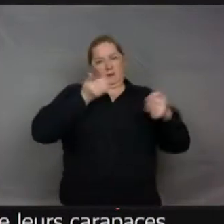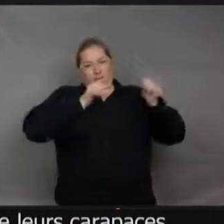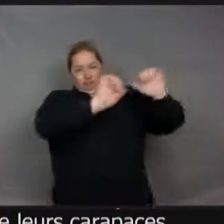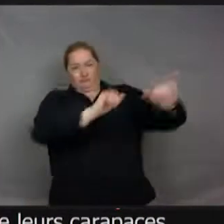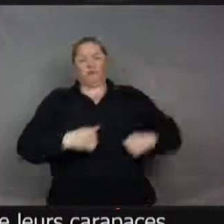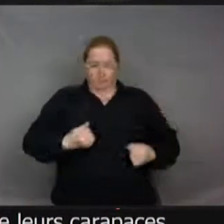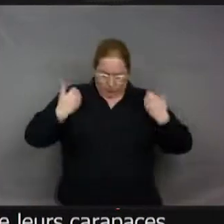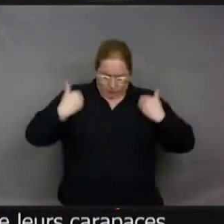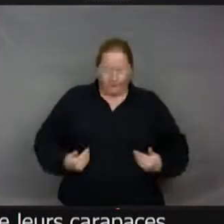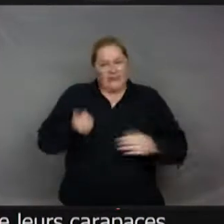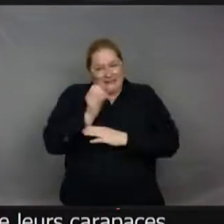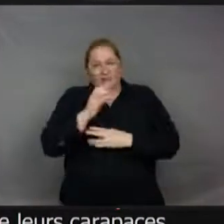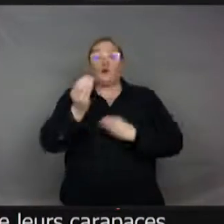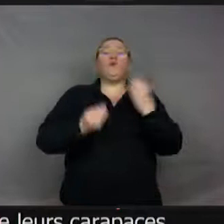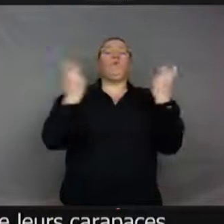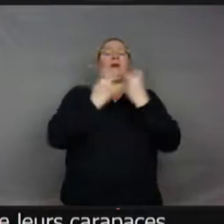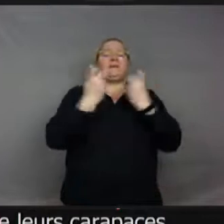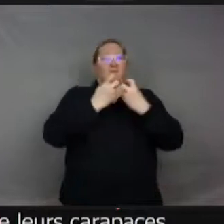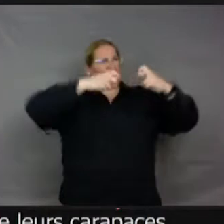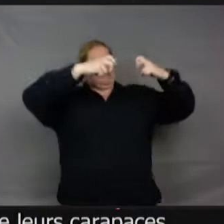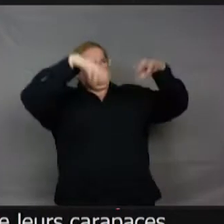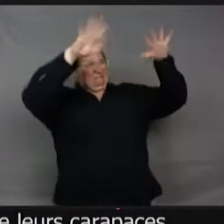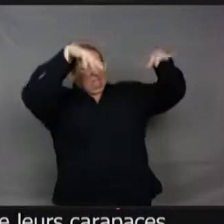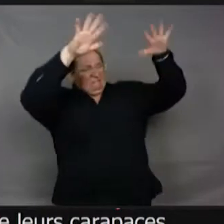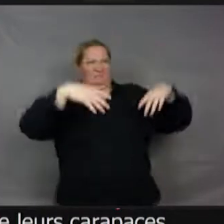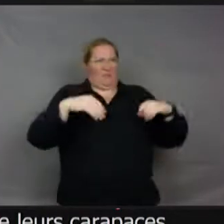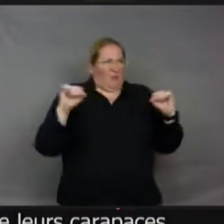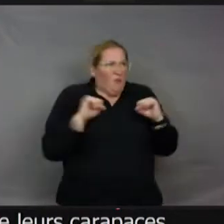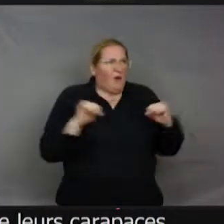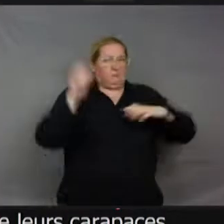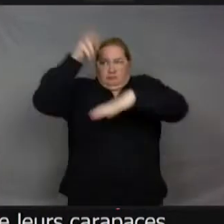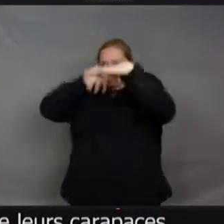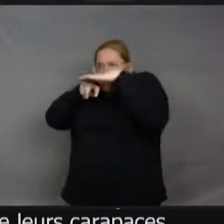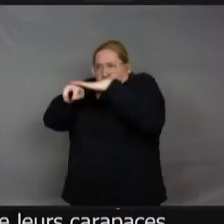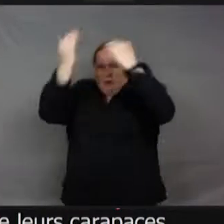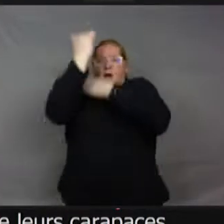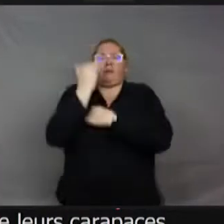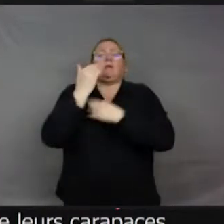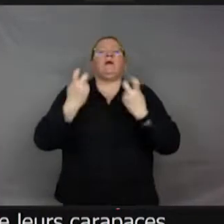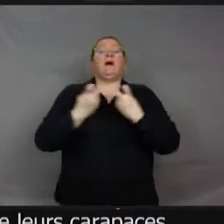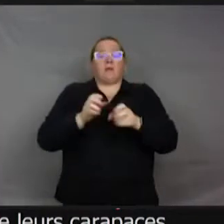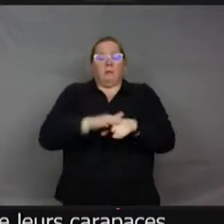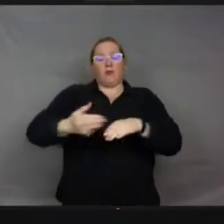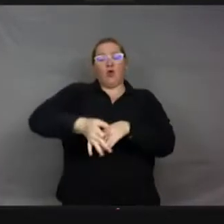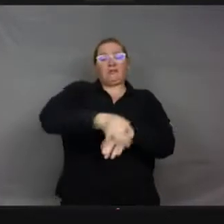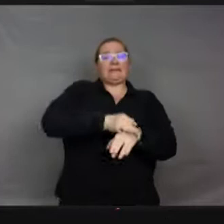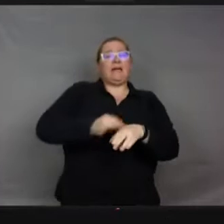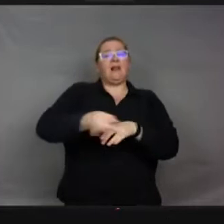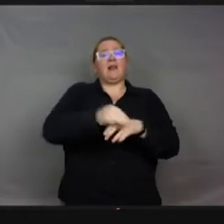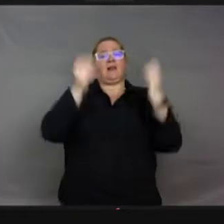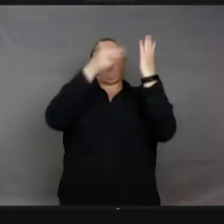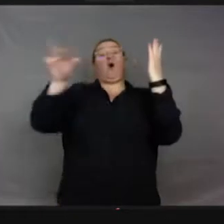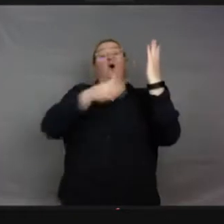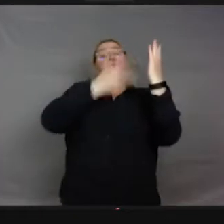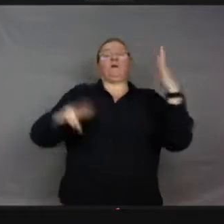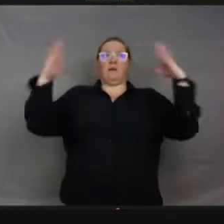qui vont s'abriter des intempéries et des froids extrêmes comme par exemple ces coccinelles qui rentrent à l'automne dans les maisons. On les voit